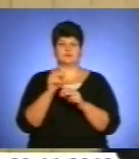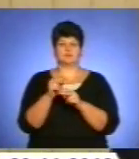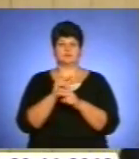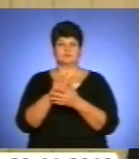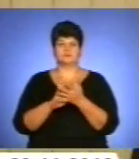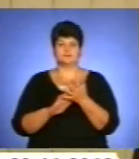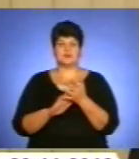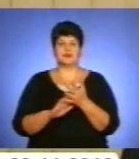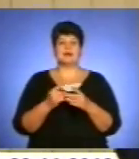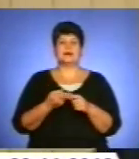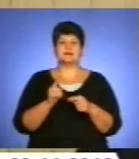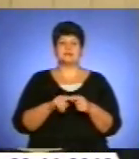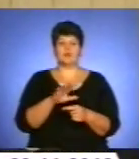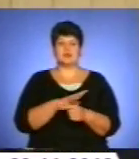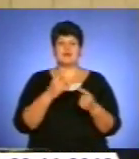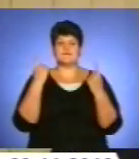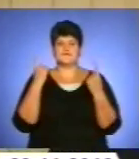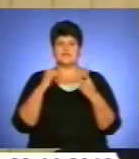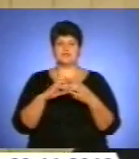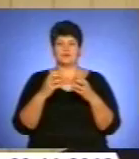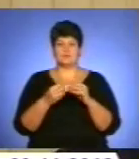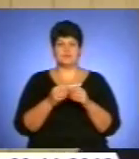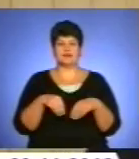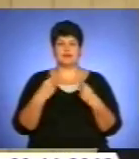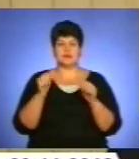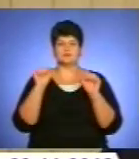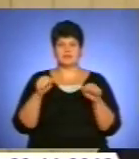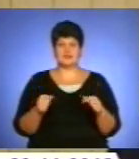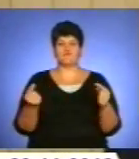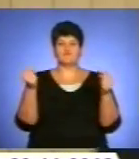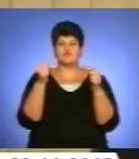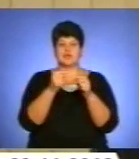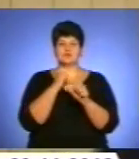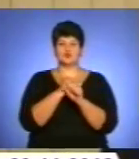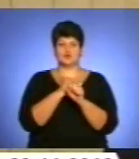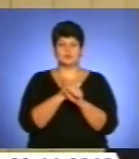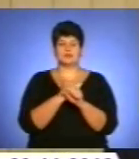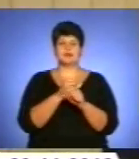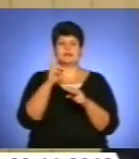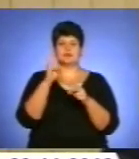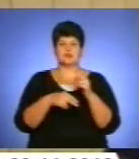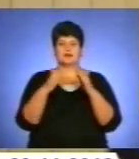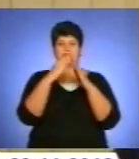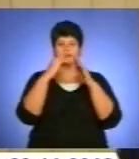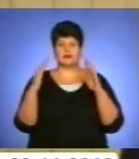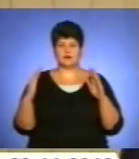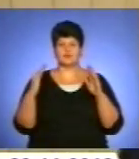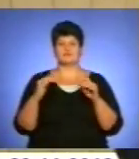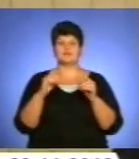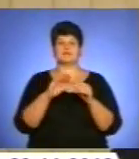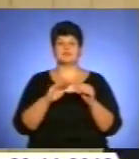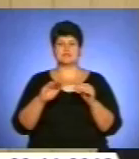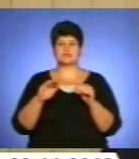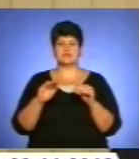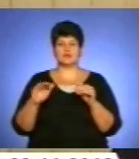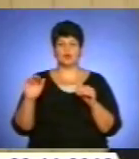велика була проблема, тому що вона не дала можливість вчасно зробити перекриття даху в дитячому садочку Гусятинському. Він у